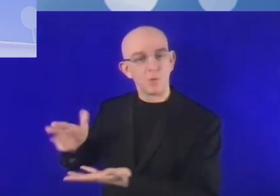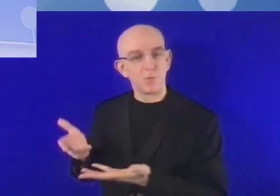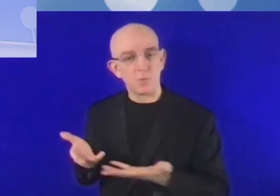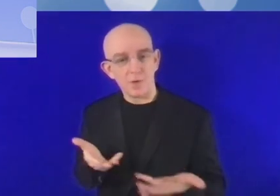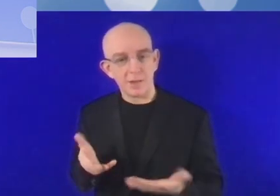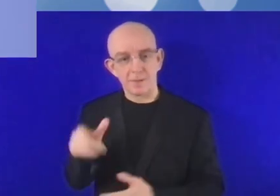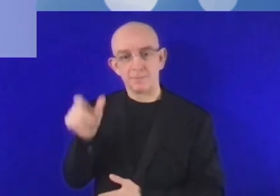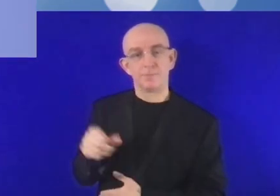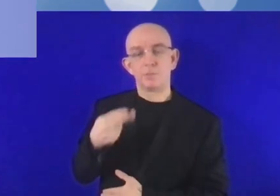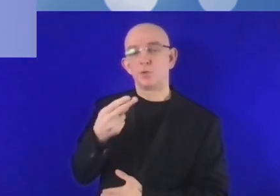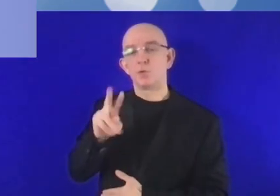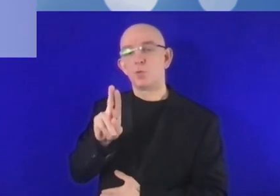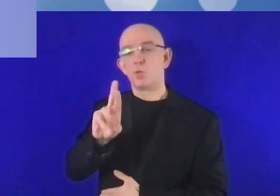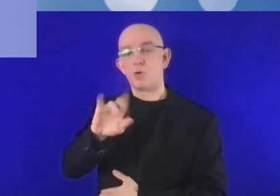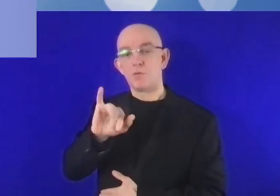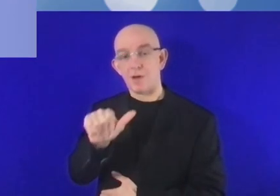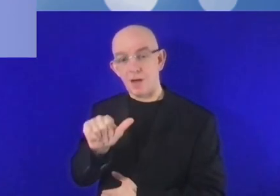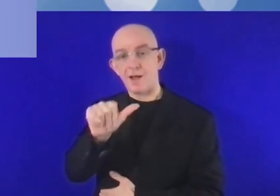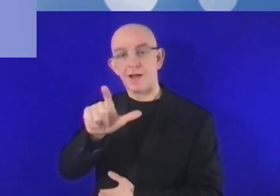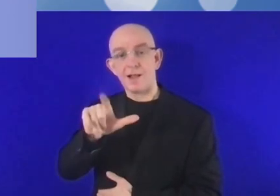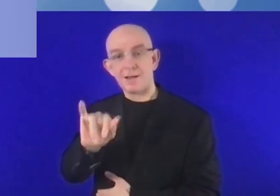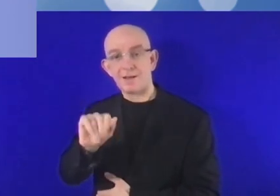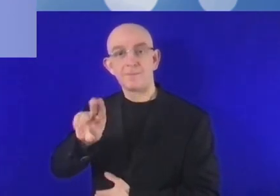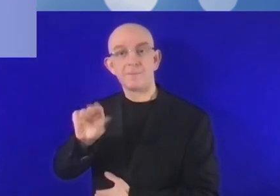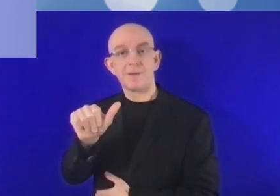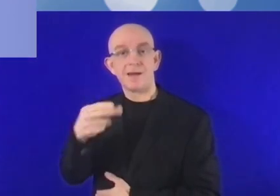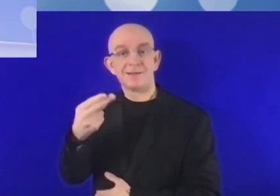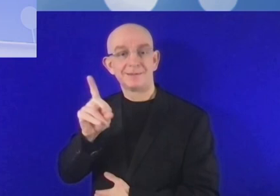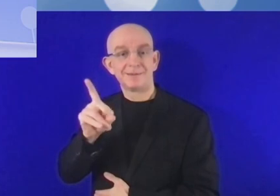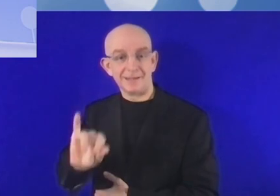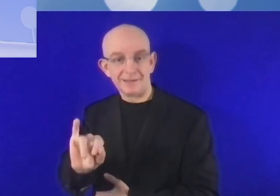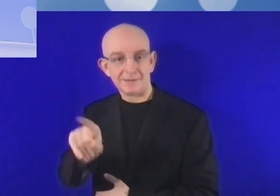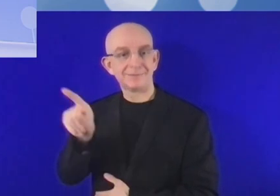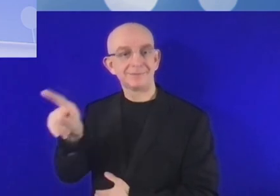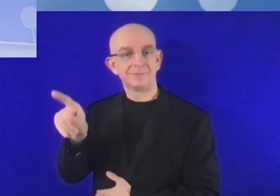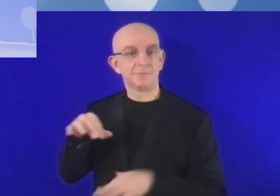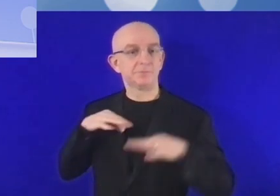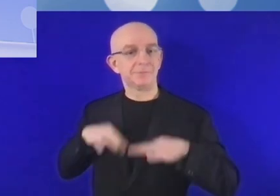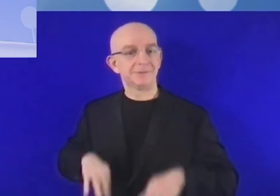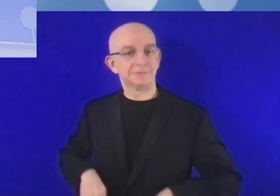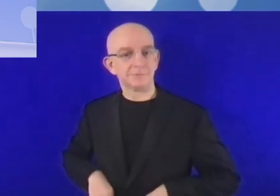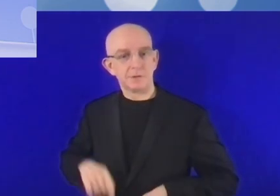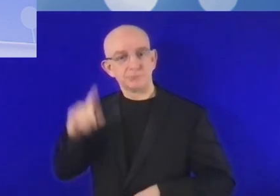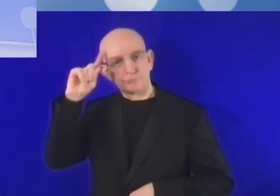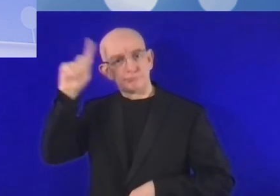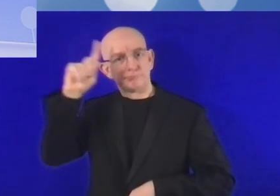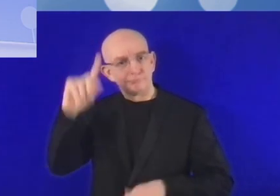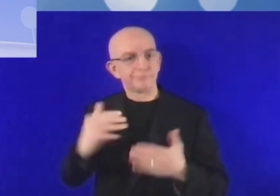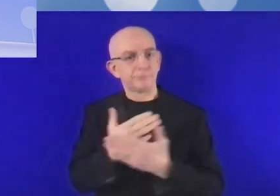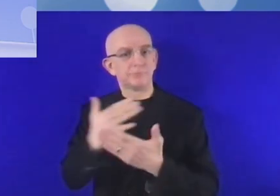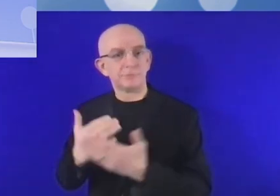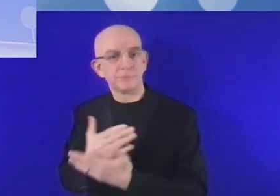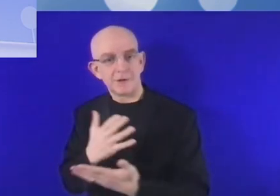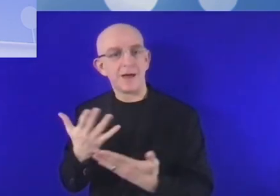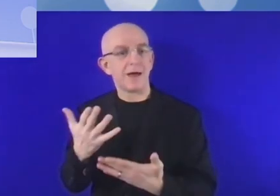de Madame Khouria Ali Mardi, ministre d'État à l'Innovation